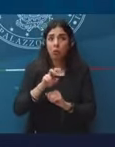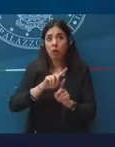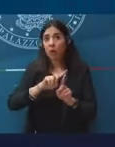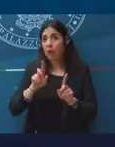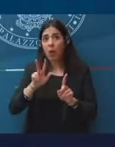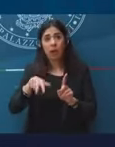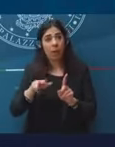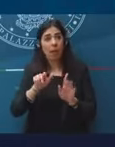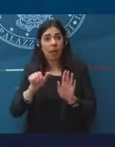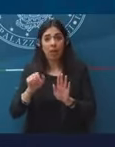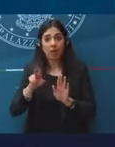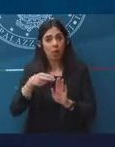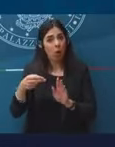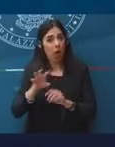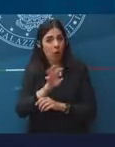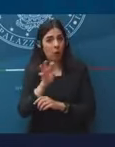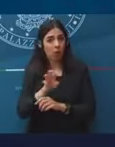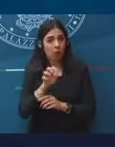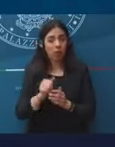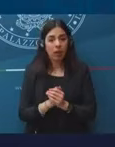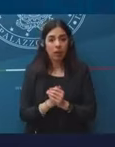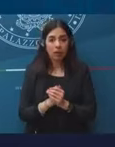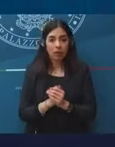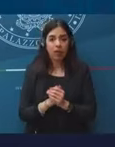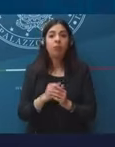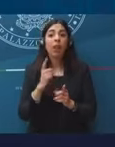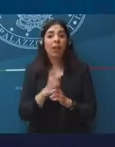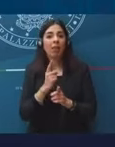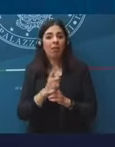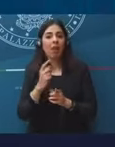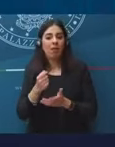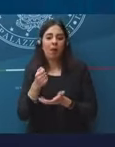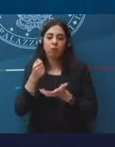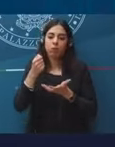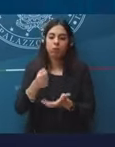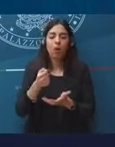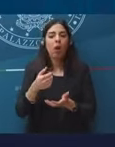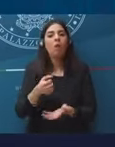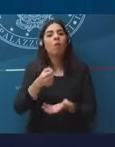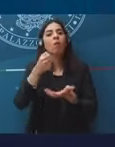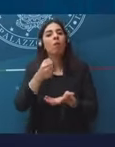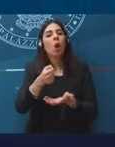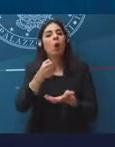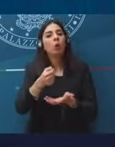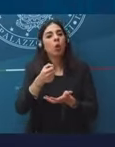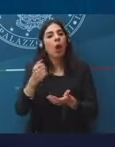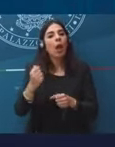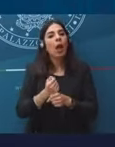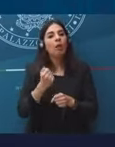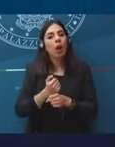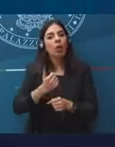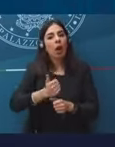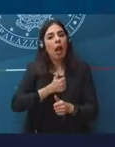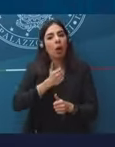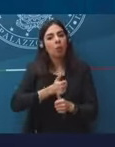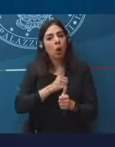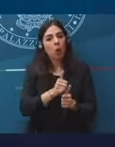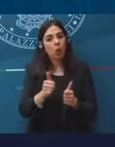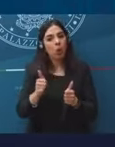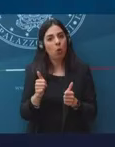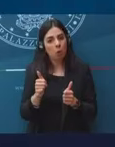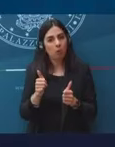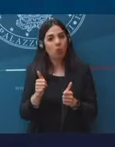C'è un consistente intervento sul Fondo Lavoratori Autonomi che consentirà l'esonero contributivo.